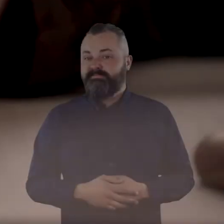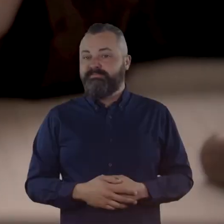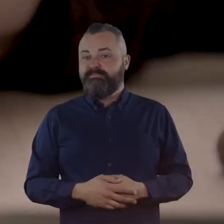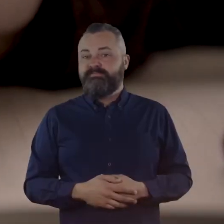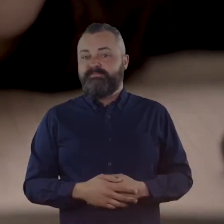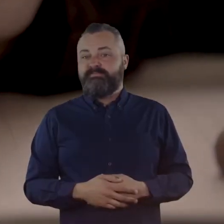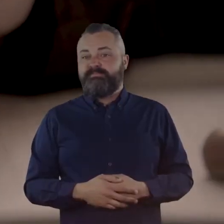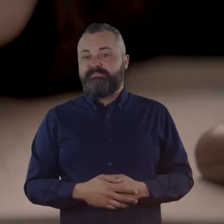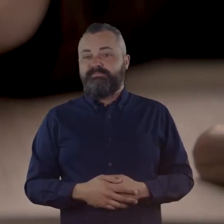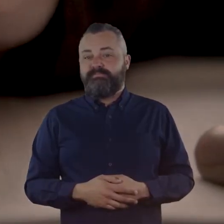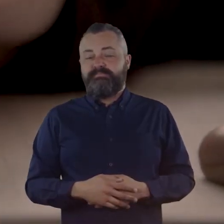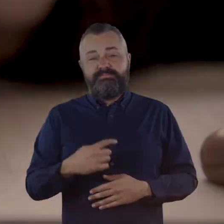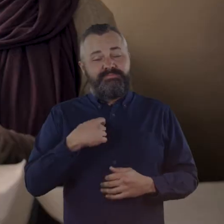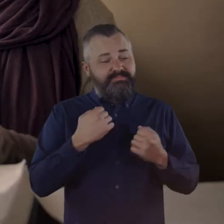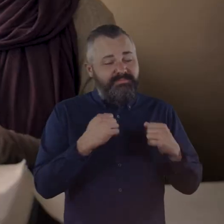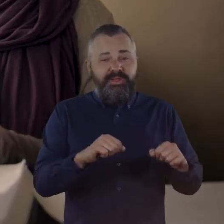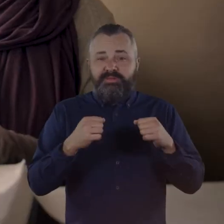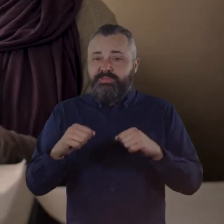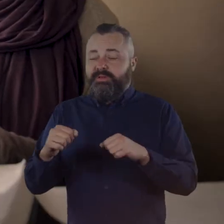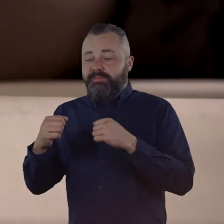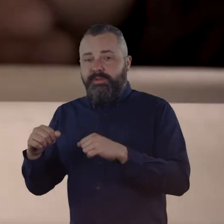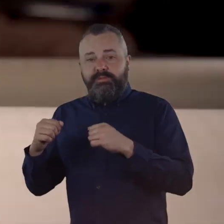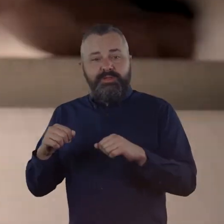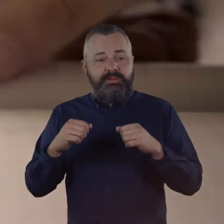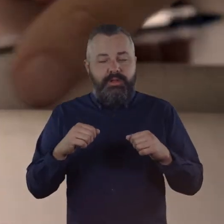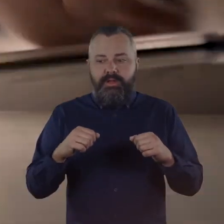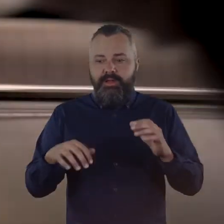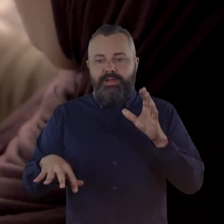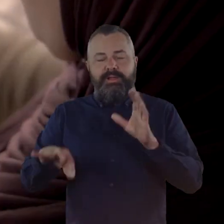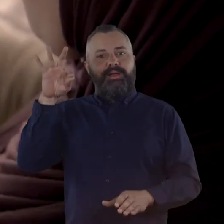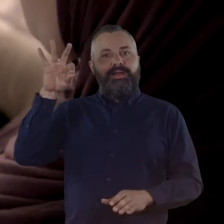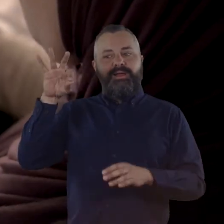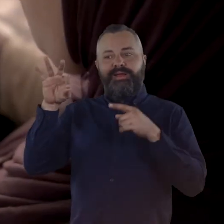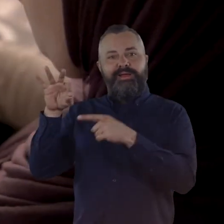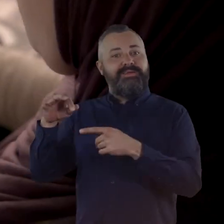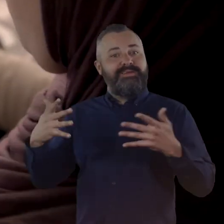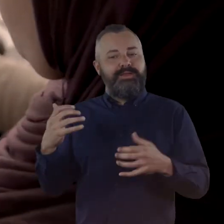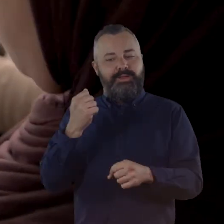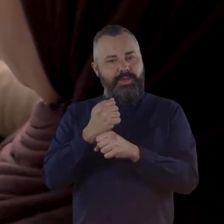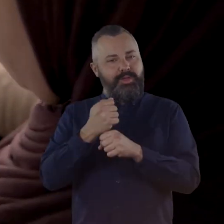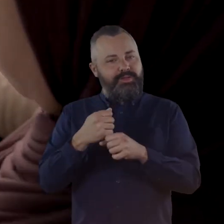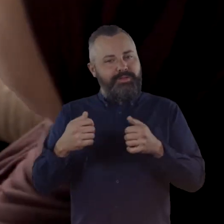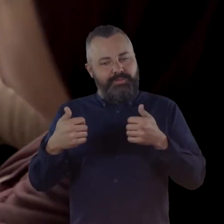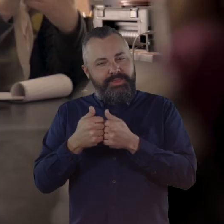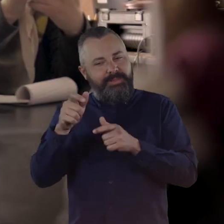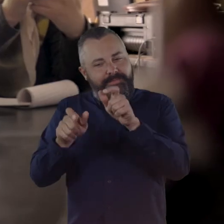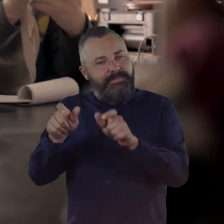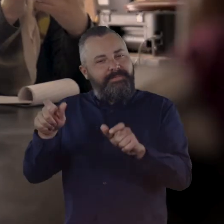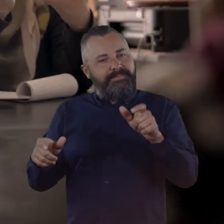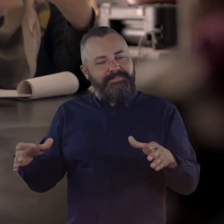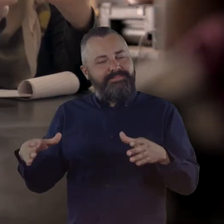لقد حاولت أن أجرب كل شيء لمجرد أن أجد نفسي وأخيراً وجدت نفسي في المجال